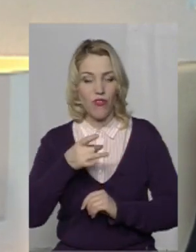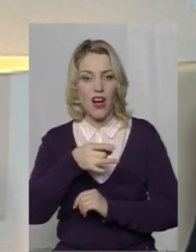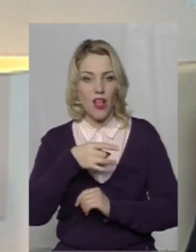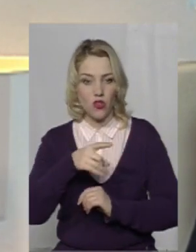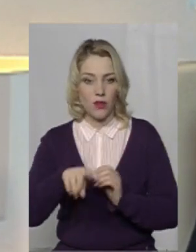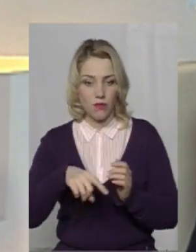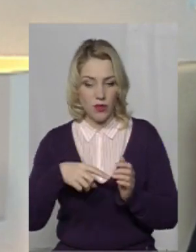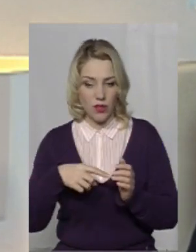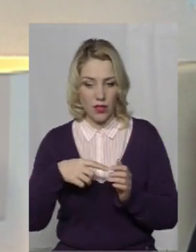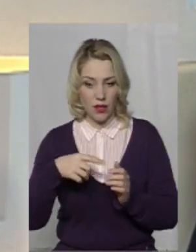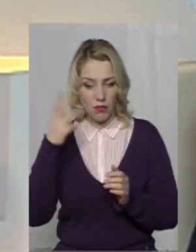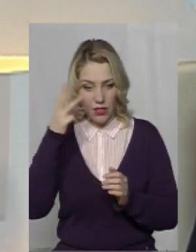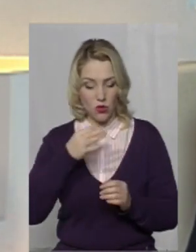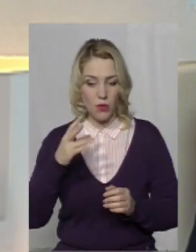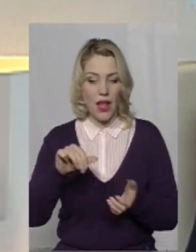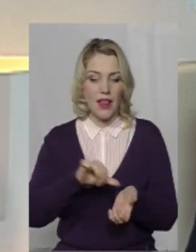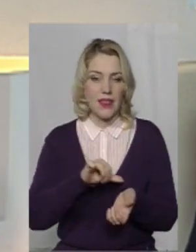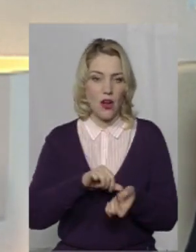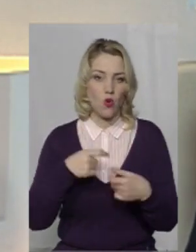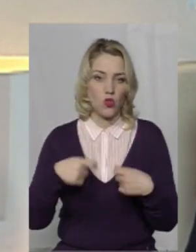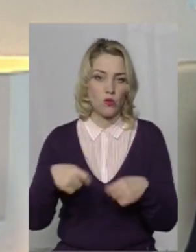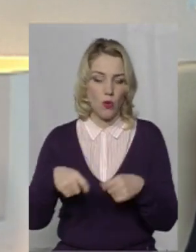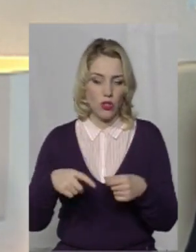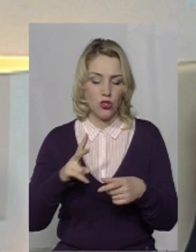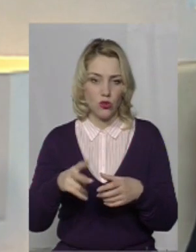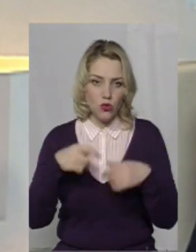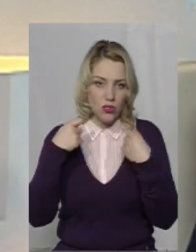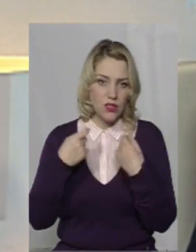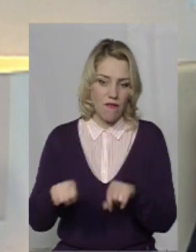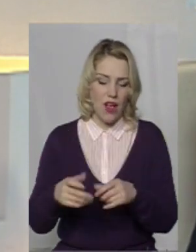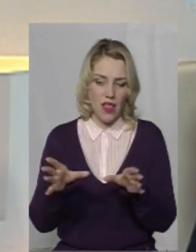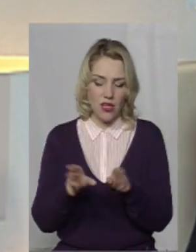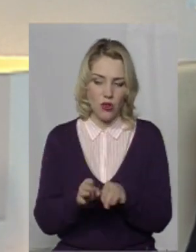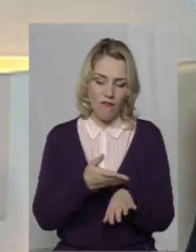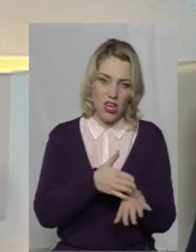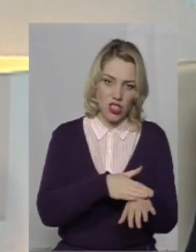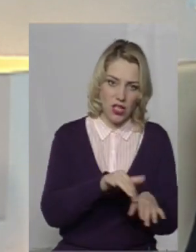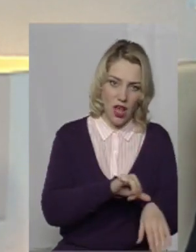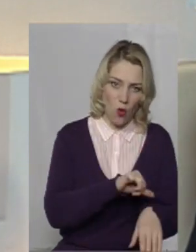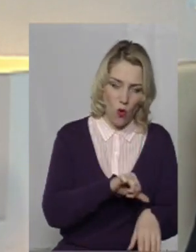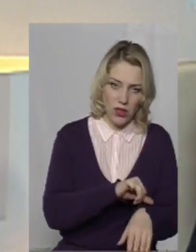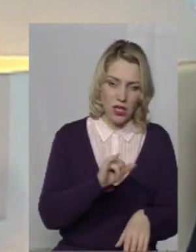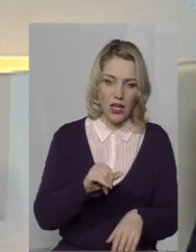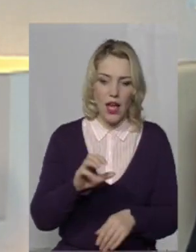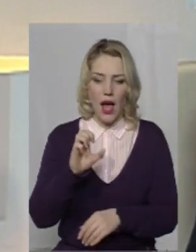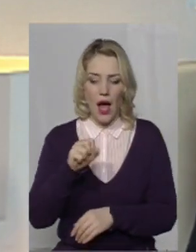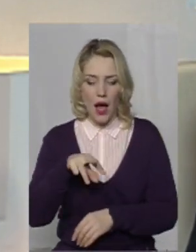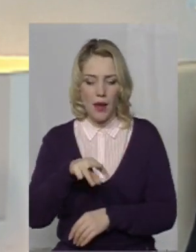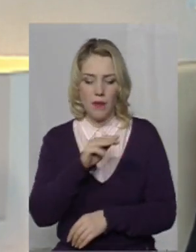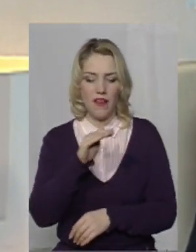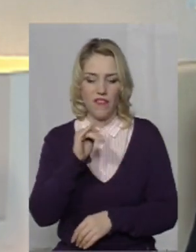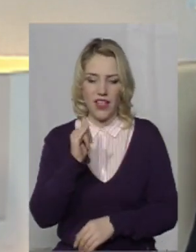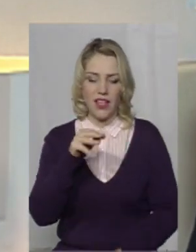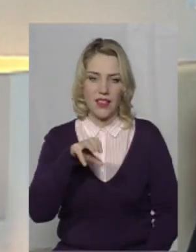області групи наркозбувачів, які збували разом з важкими наркотиками, амфітаміном,